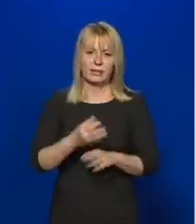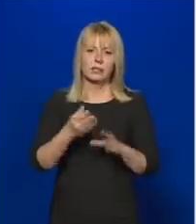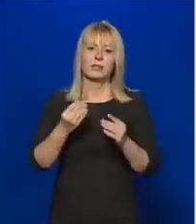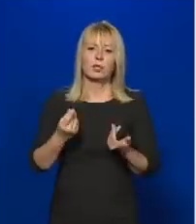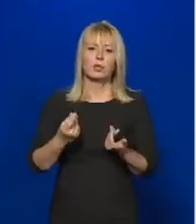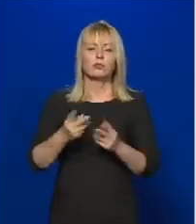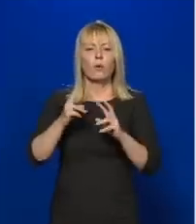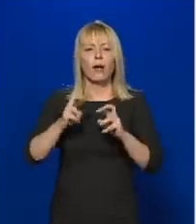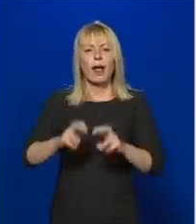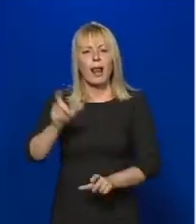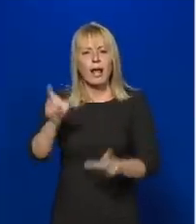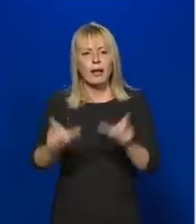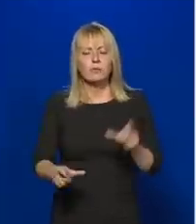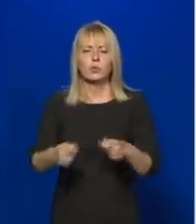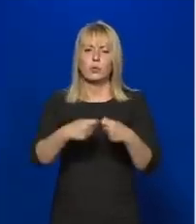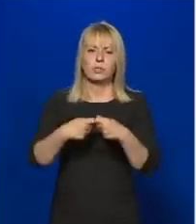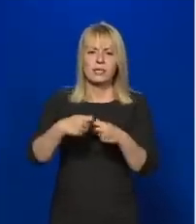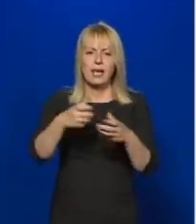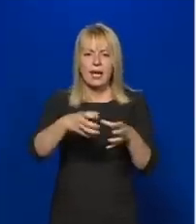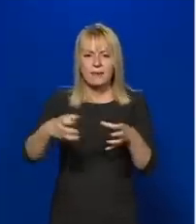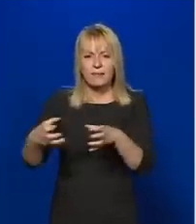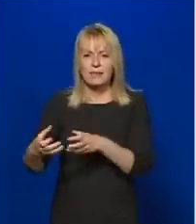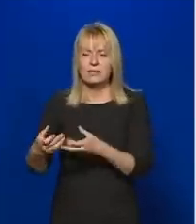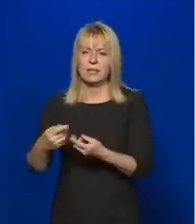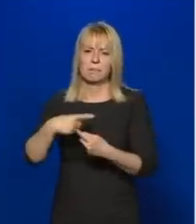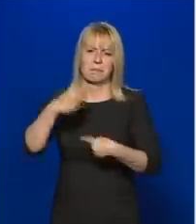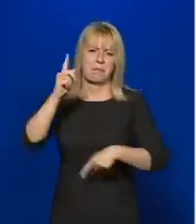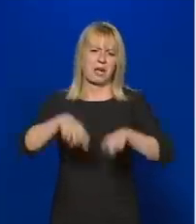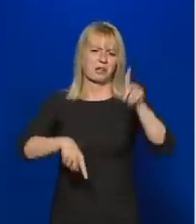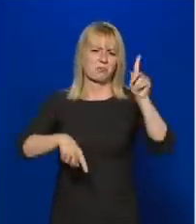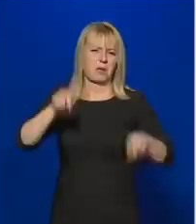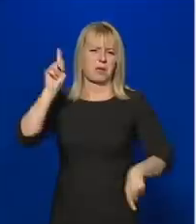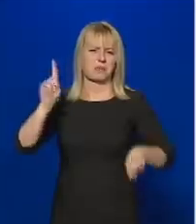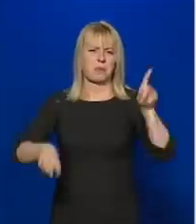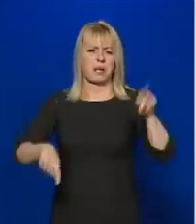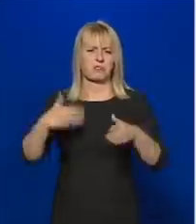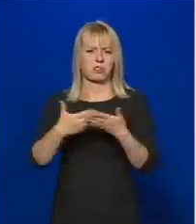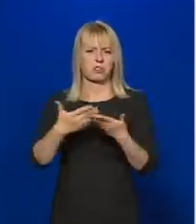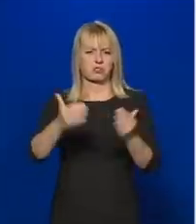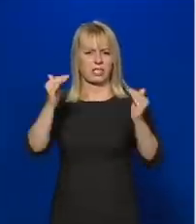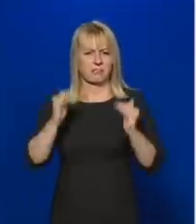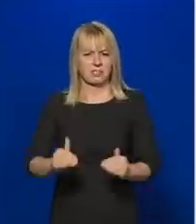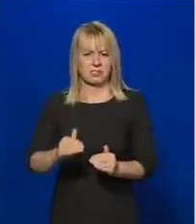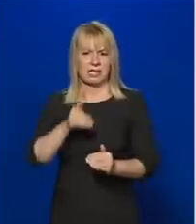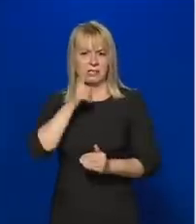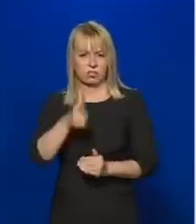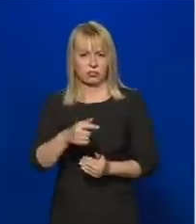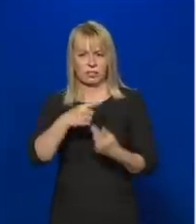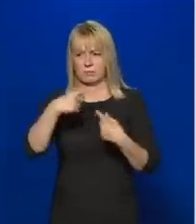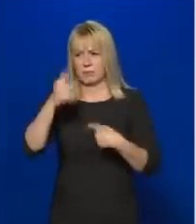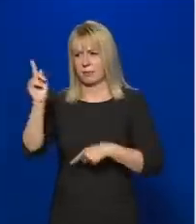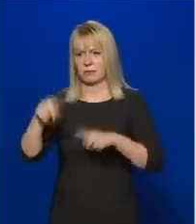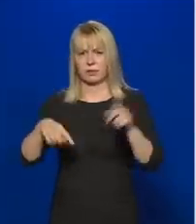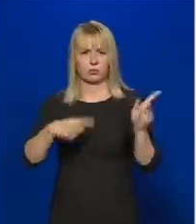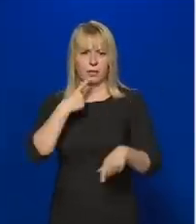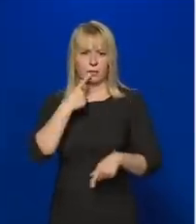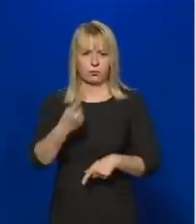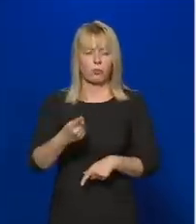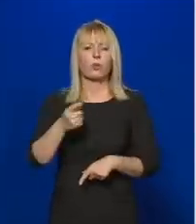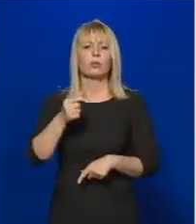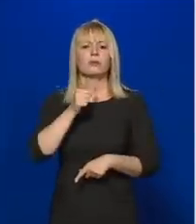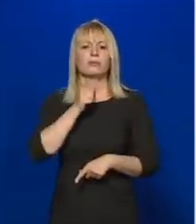elemzők, szervezetek és a kormány várakozásai között az idei gazdasági visszaesésről és a jövő évi GDP várakozásokról.